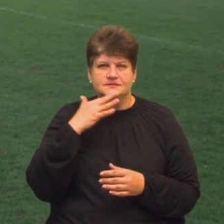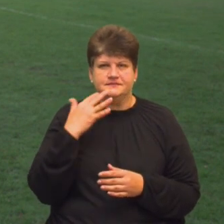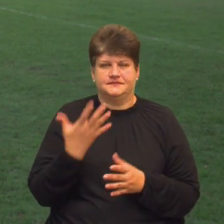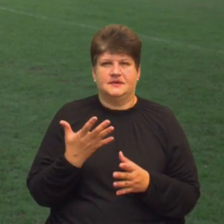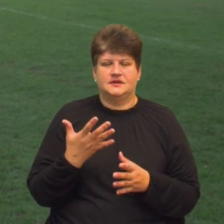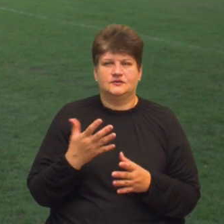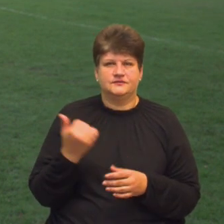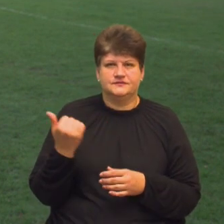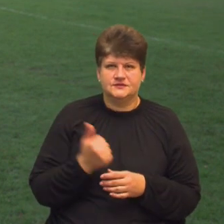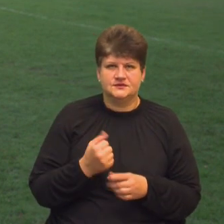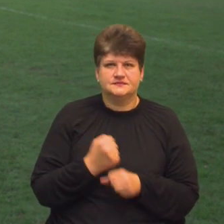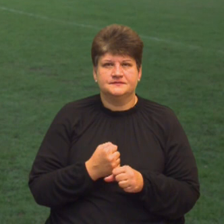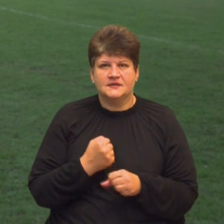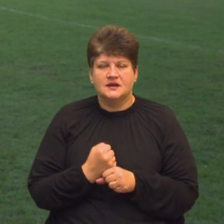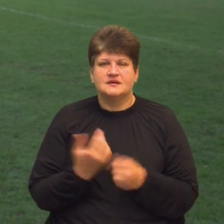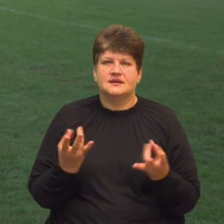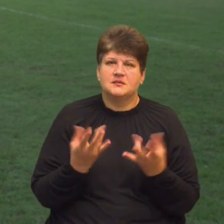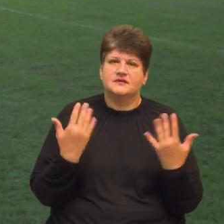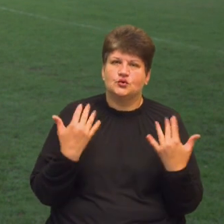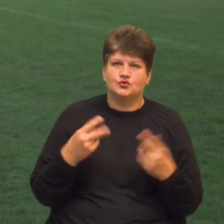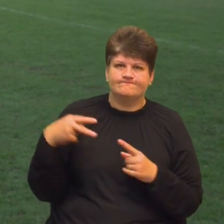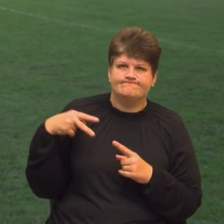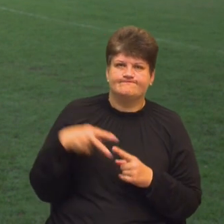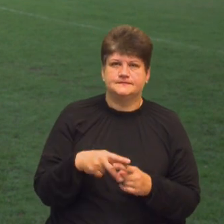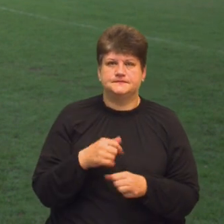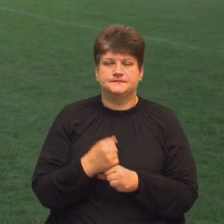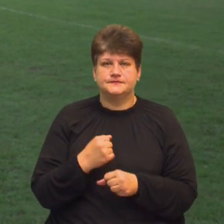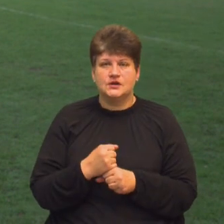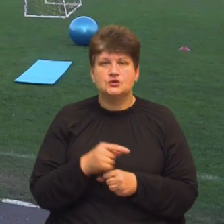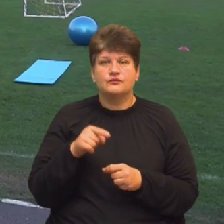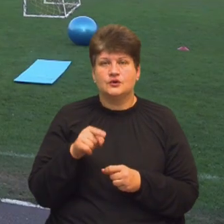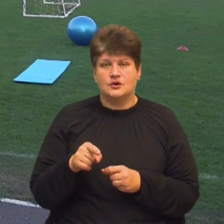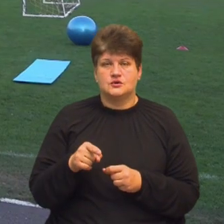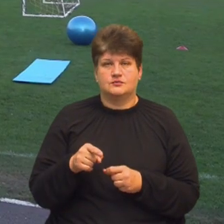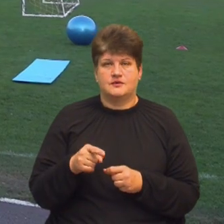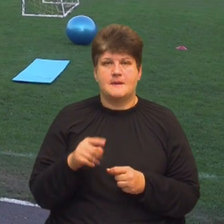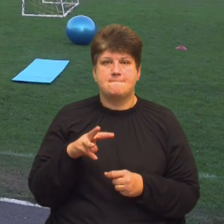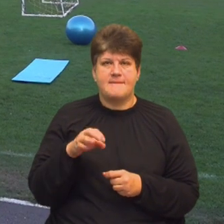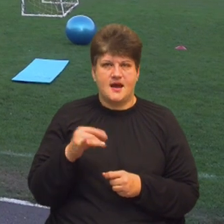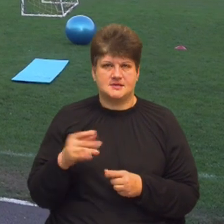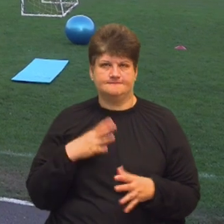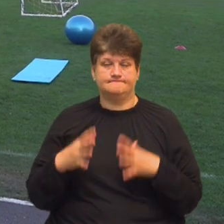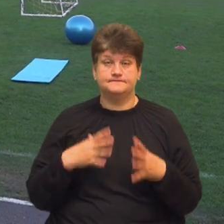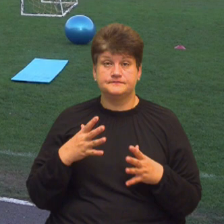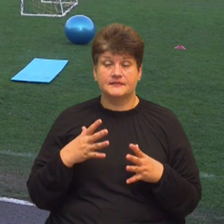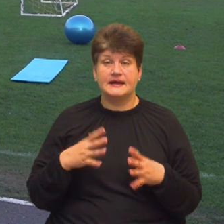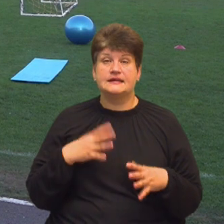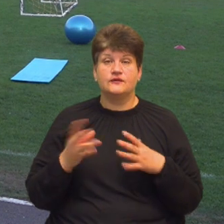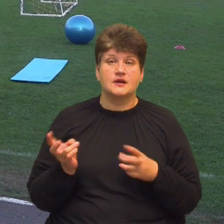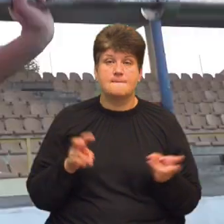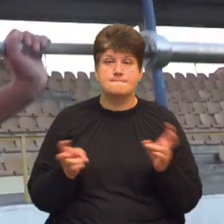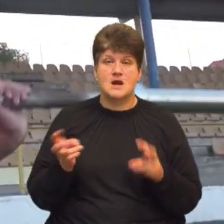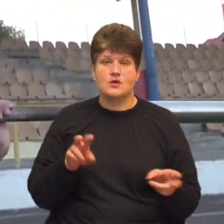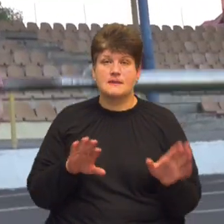більше віддихнути, чи потрібно десь навантаження трошки більше дати, щоб в тонус привести м'язо. На тренування гравці Агрона приходять